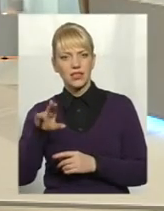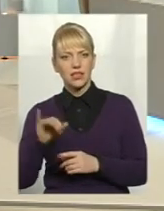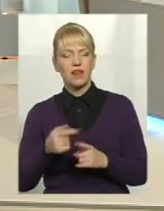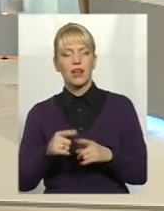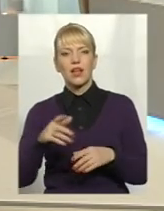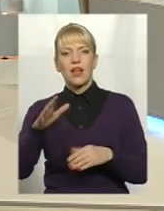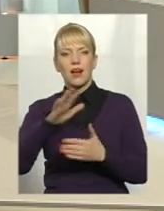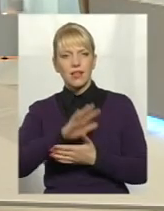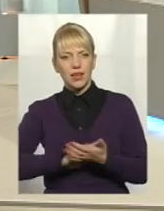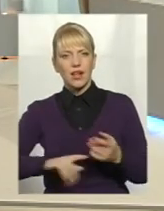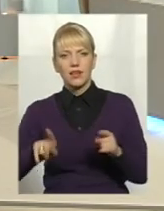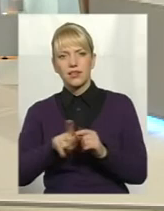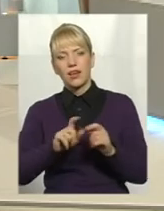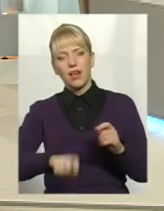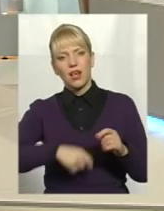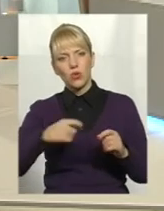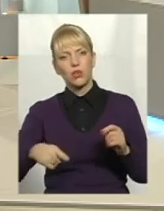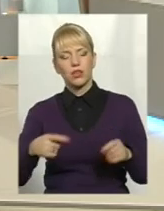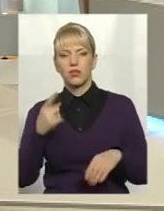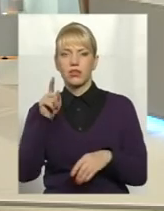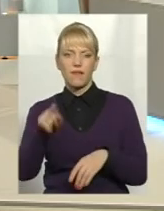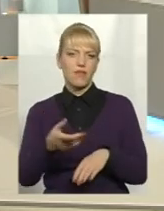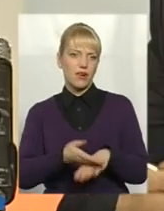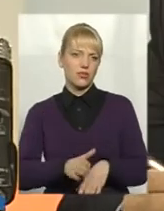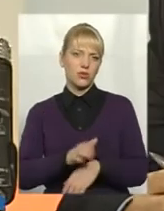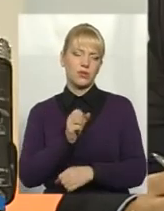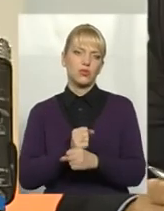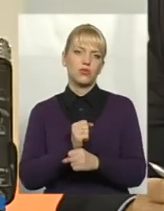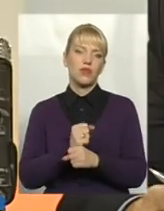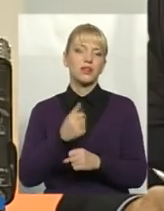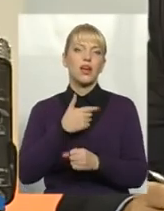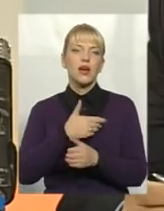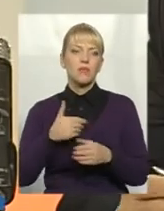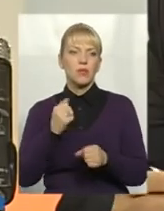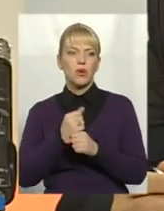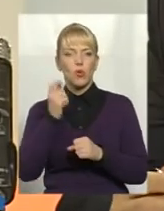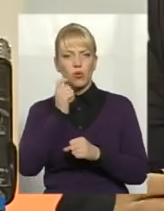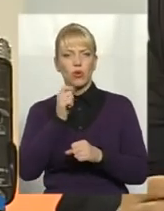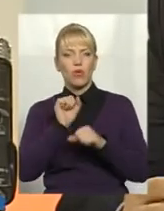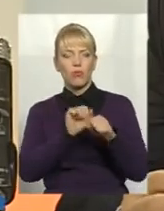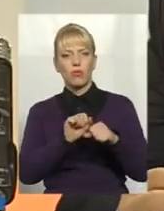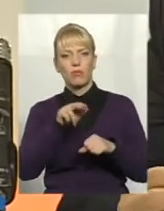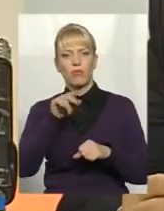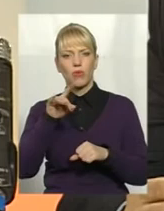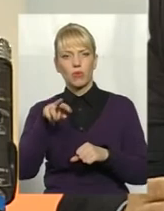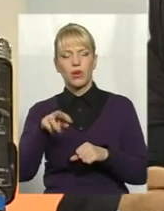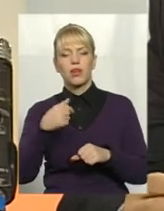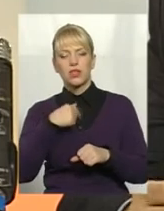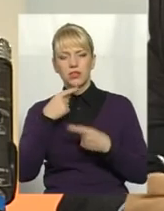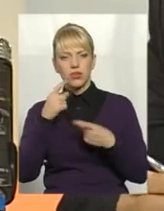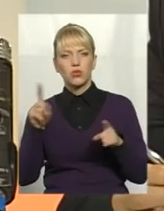рутина, що там важко працювати. Ми працюємо в Коробором Промі, я скажу, що голова